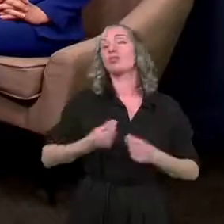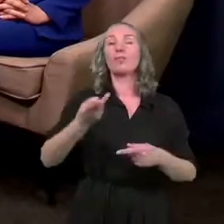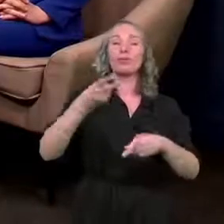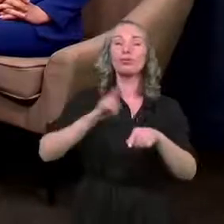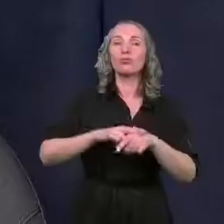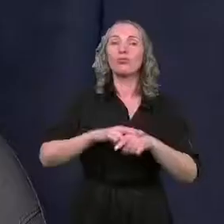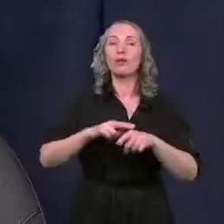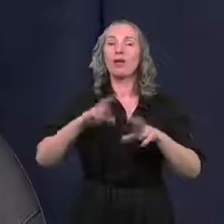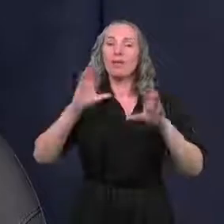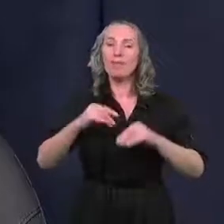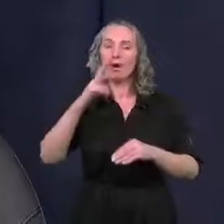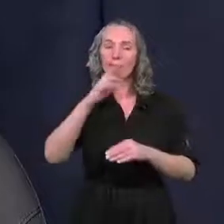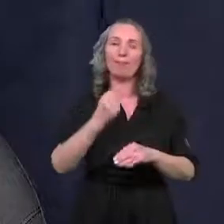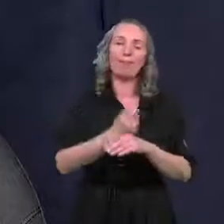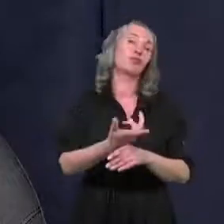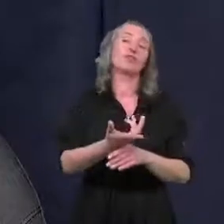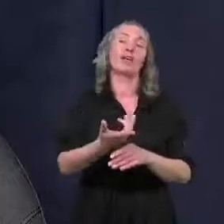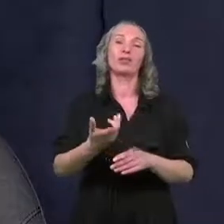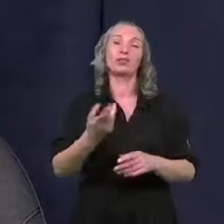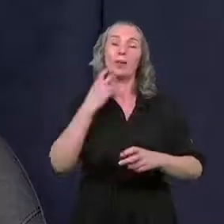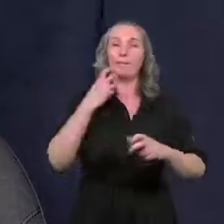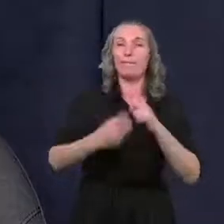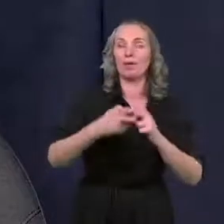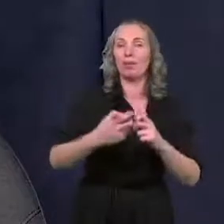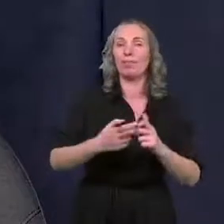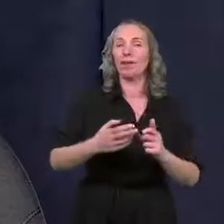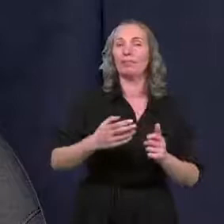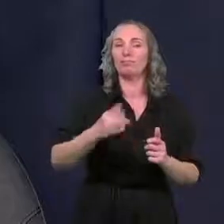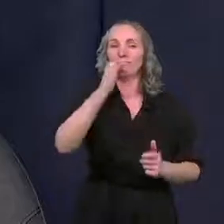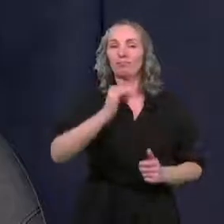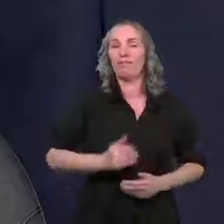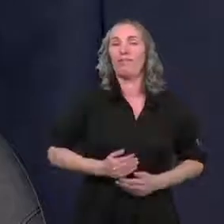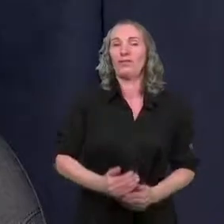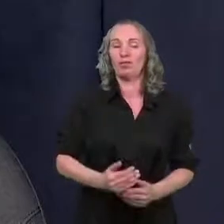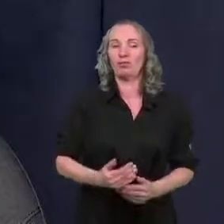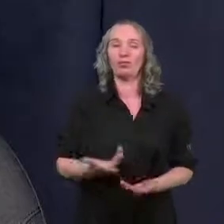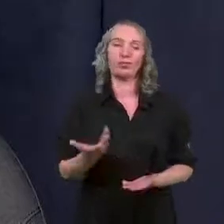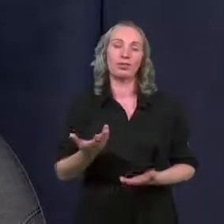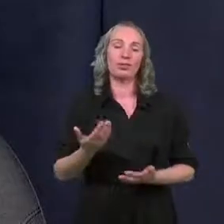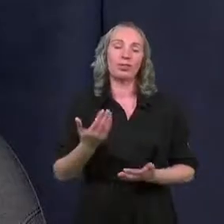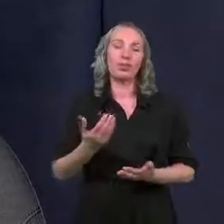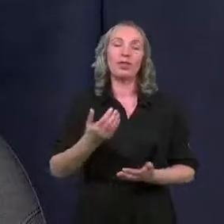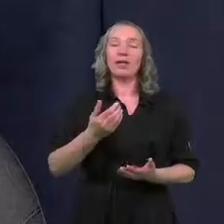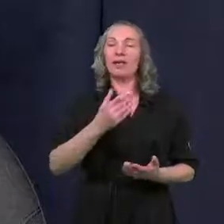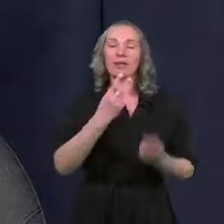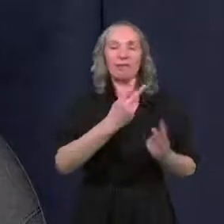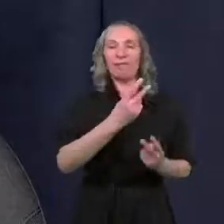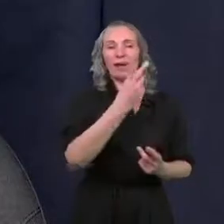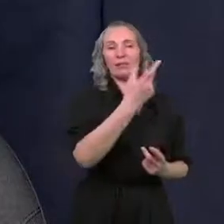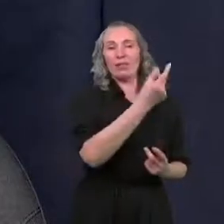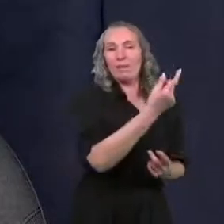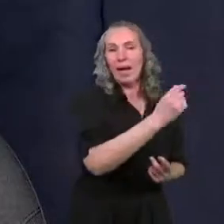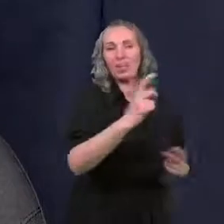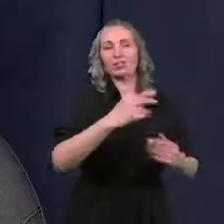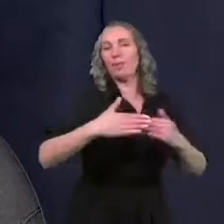poświadczyć problem bezpłodności. Abstrahując od tego, czy to będą małżeństwa, czy też